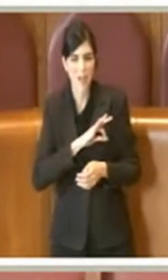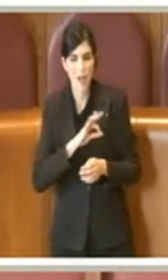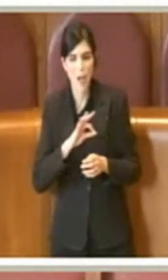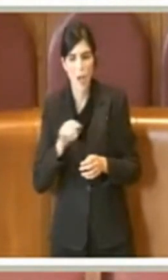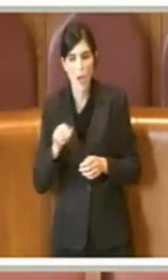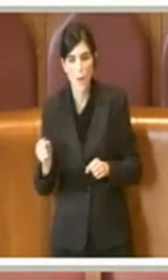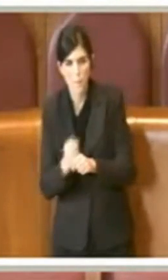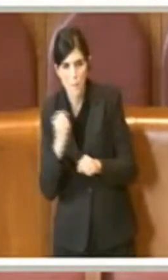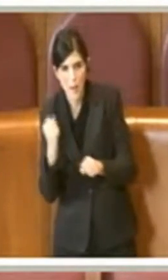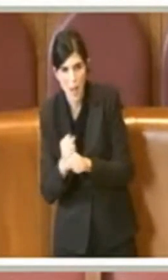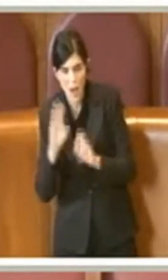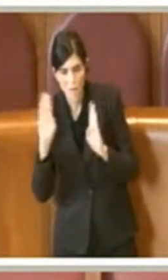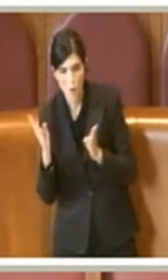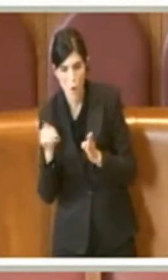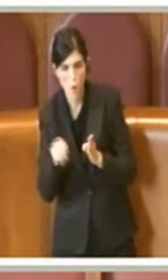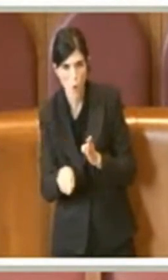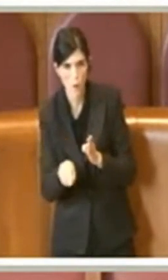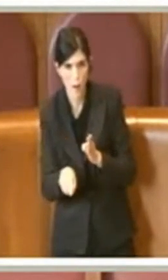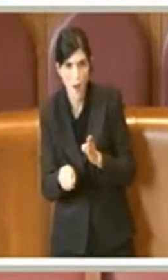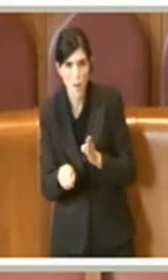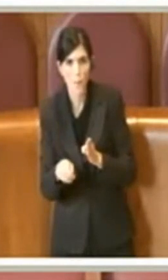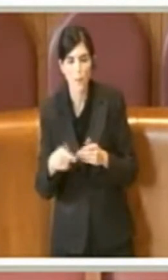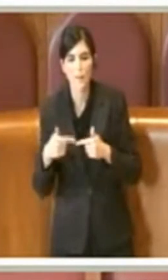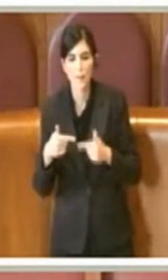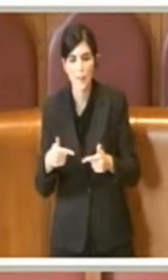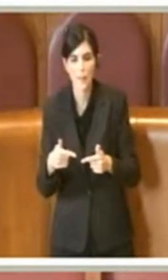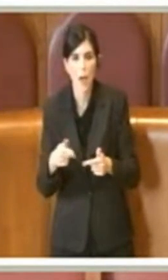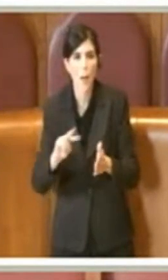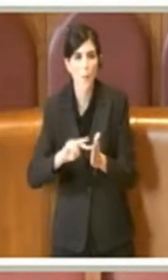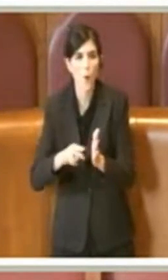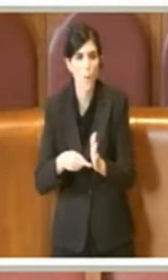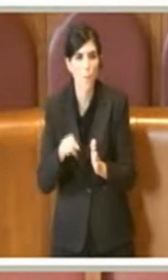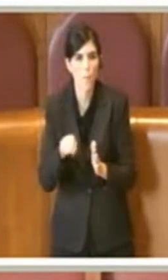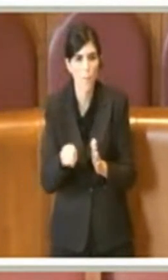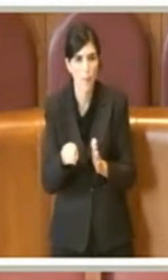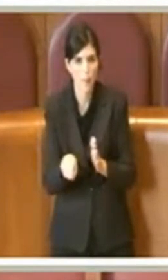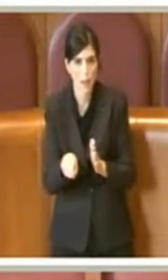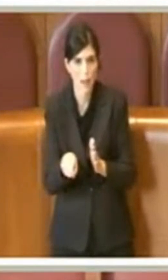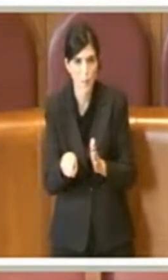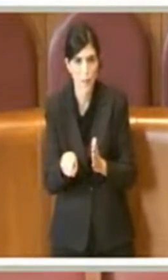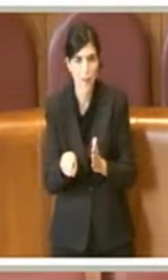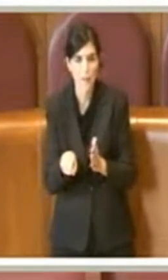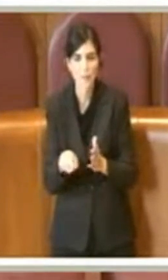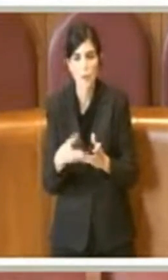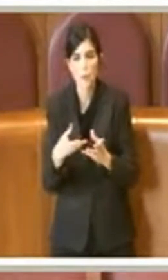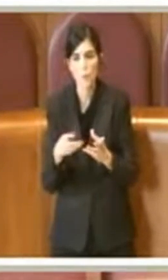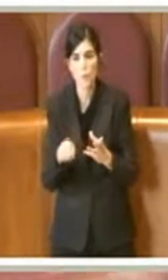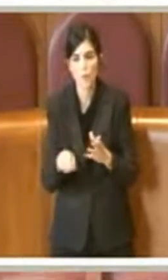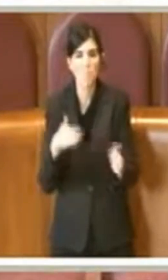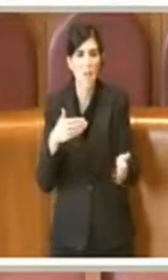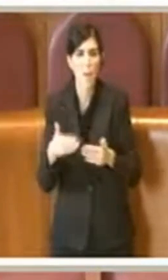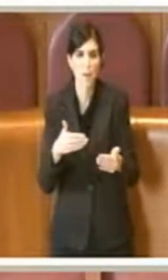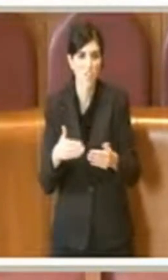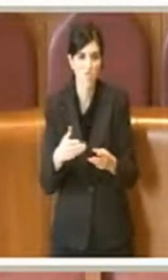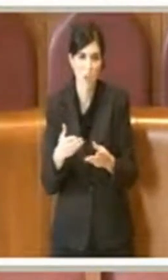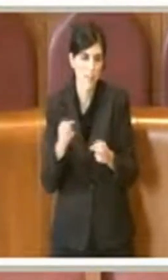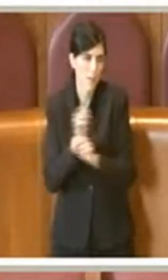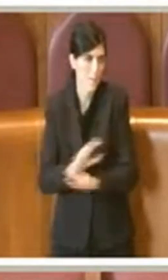operatività per fronteggiare quella che ormai possiamo dire non è neanche più un'emergenza.